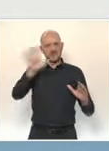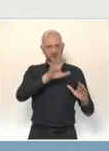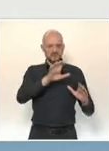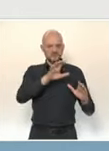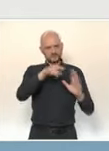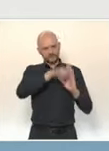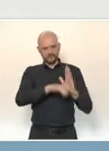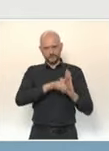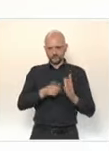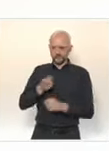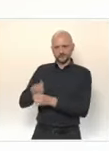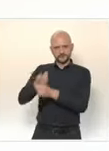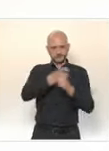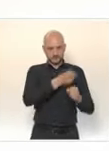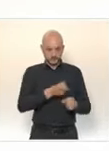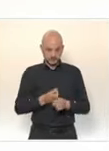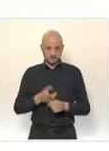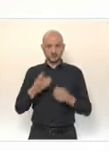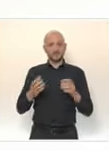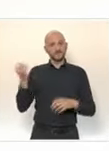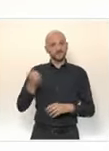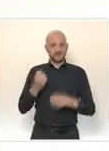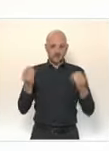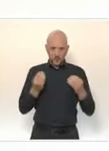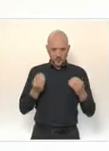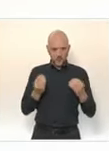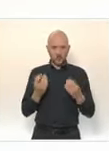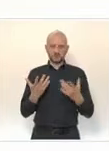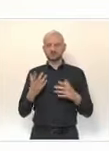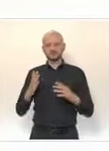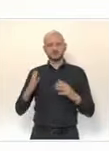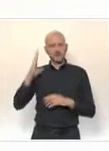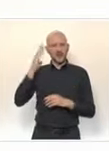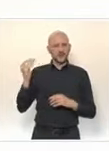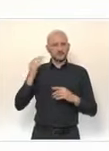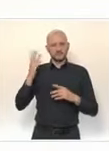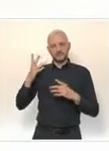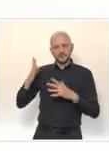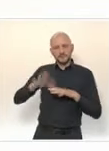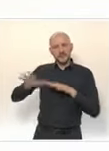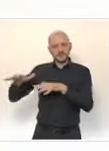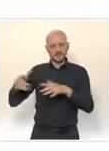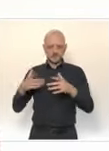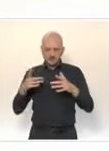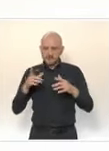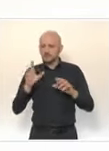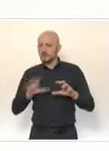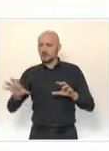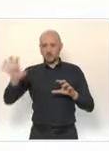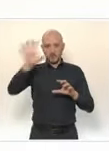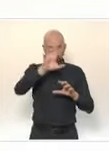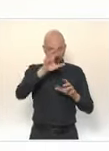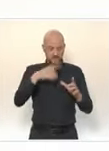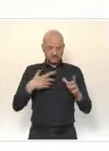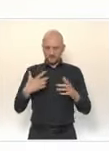-de-France, Hauts-de-France, Alpes-Maritimes, où l'épidémie était repartie à la hausse plus vite et dans lesquelles nous avions